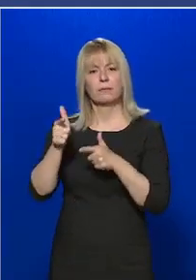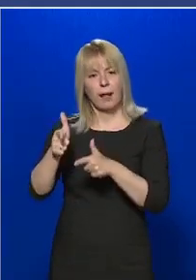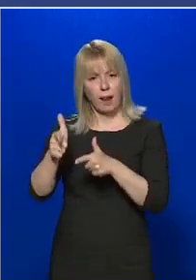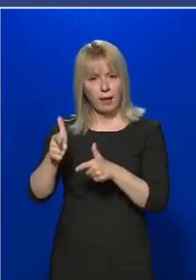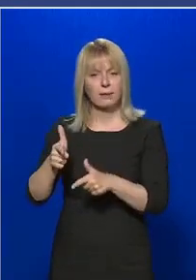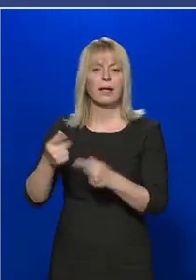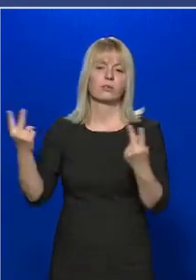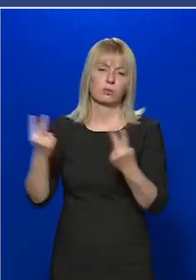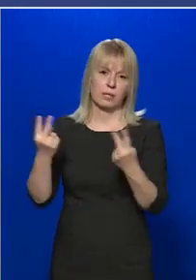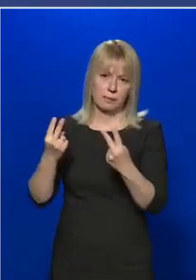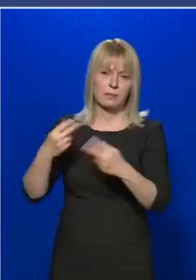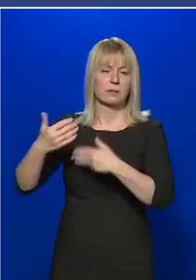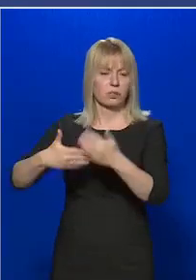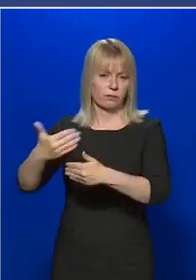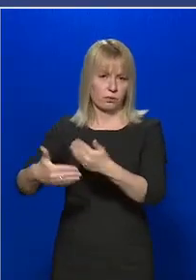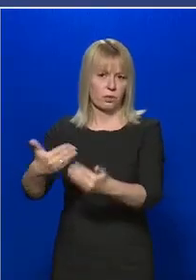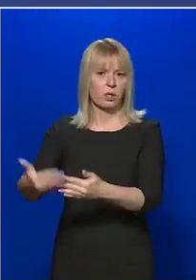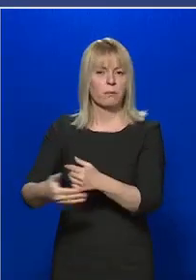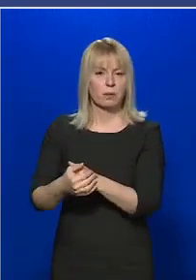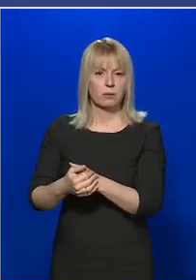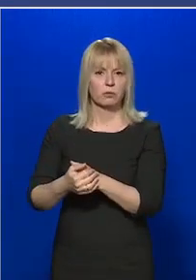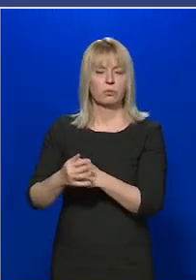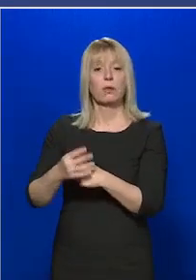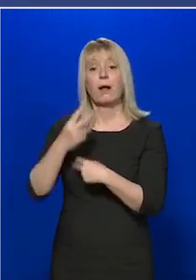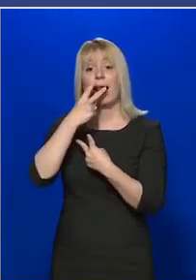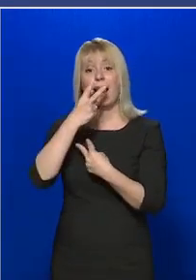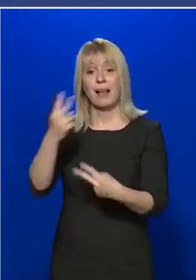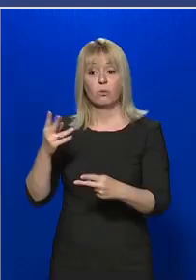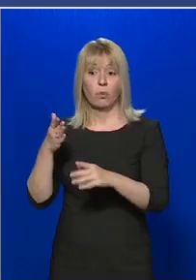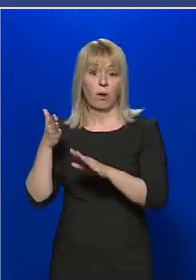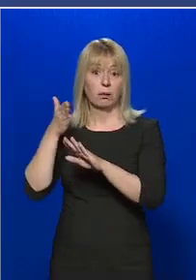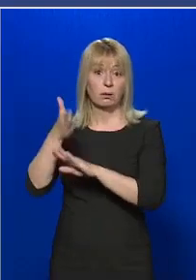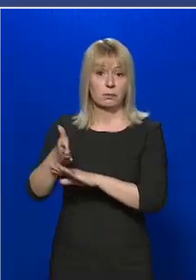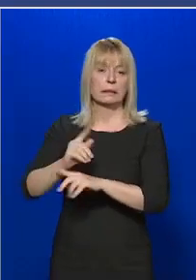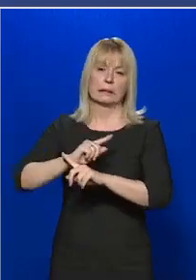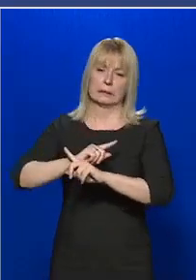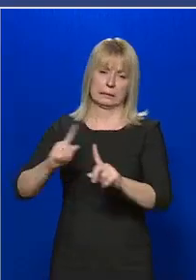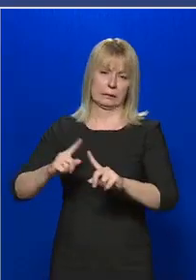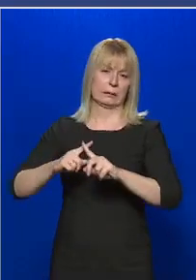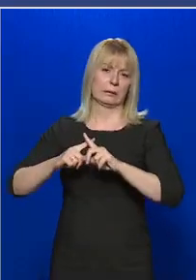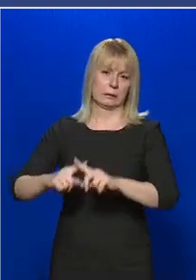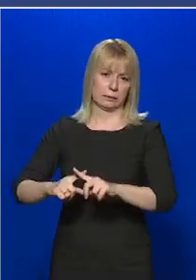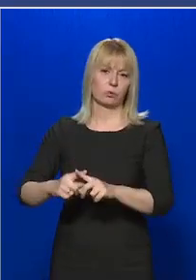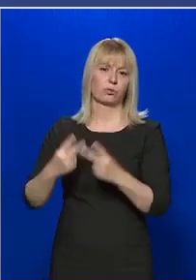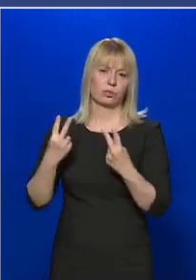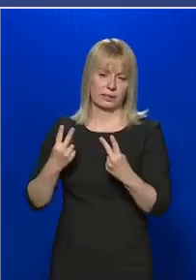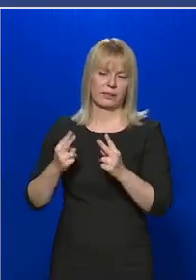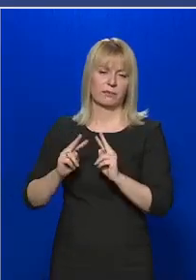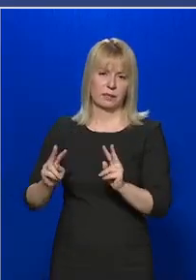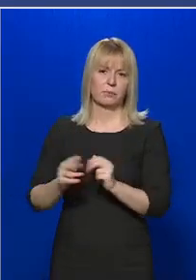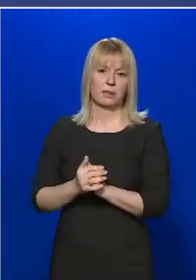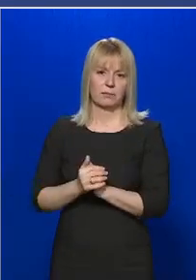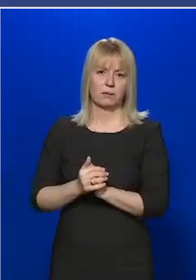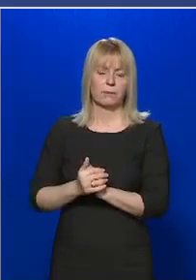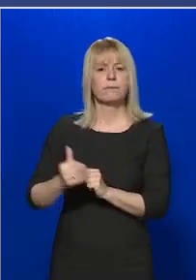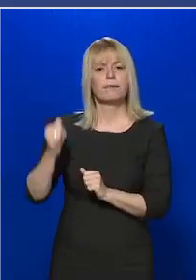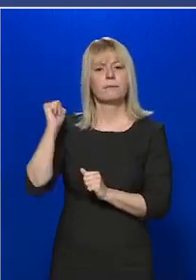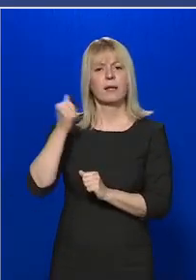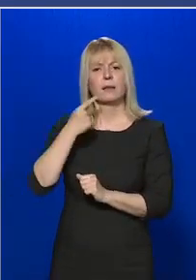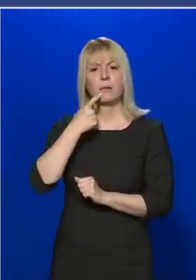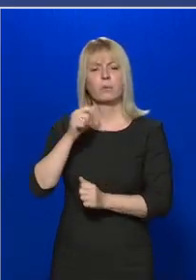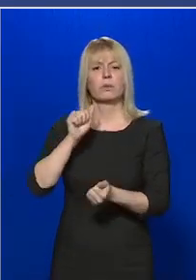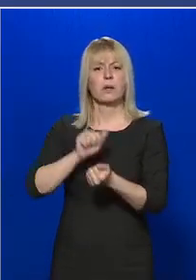természetesen folyik, látogatási tilalom van érvényben, említettem tegnap a